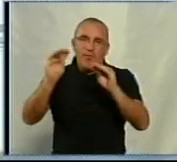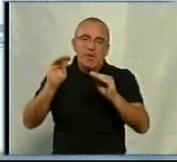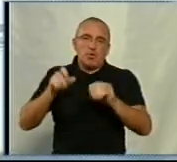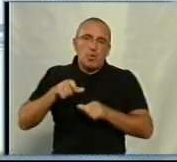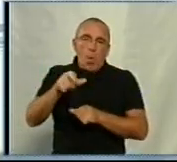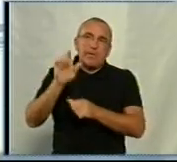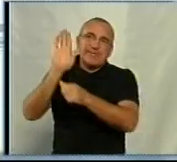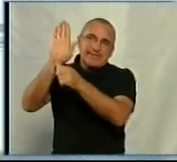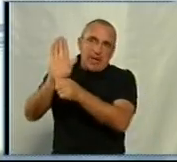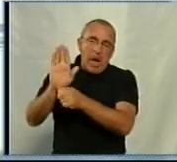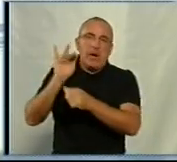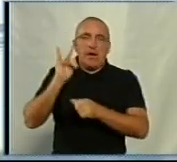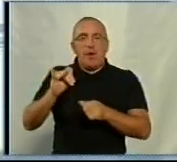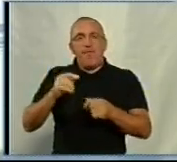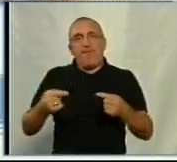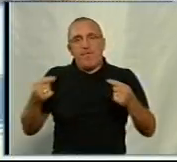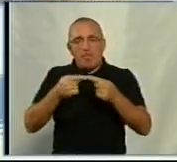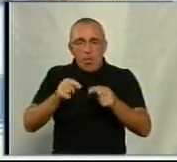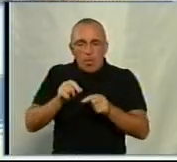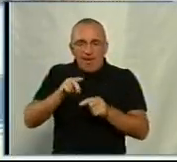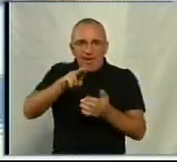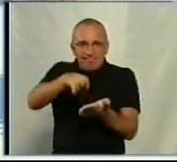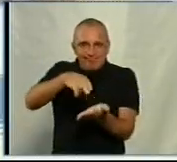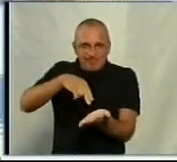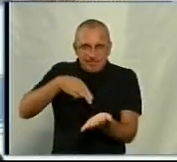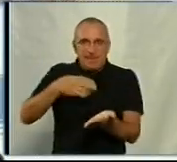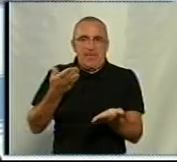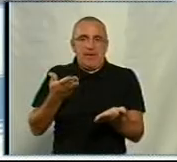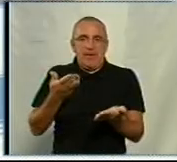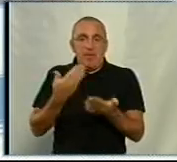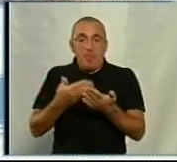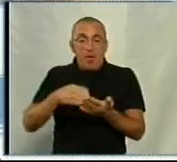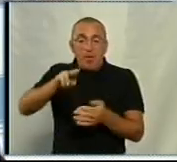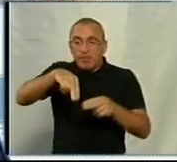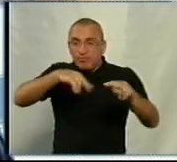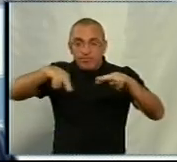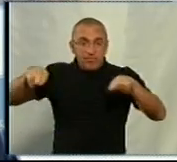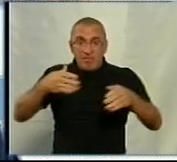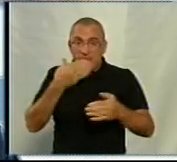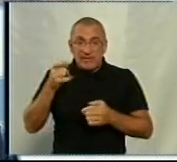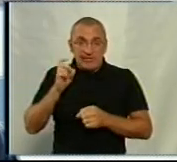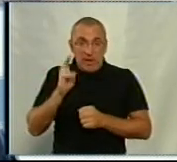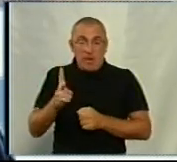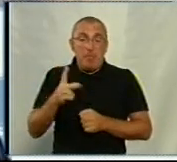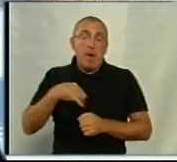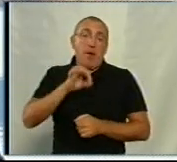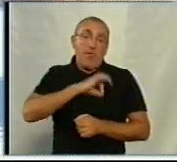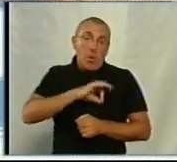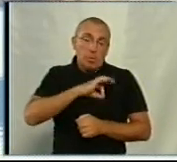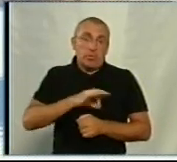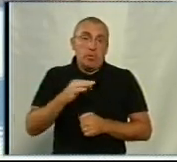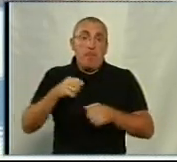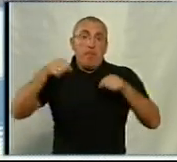дорожніх знаків та відповідної дорожньої розмітки. У разі відсутності дорожньої розмітки та дорожньої знаків, ми користуємося